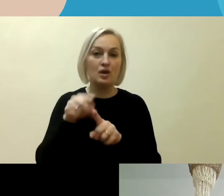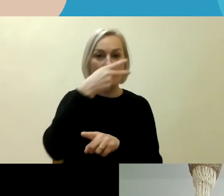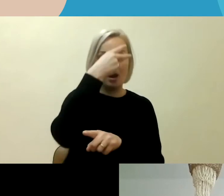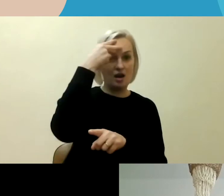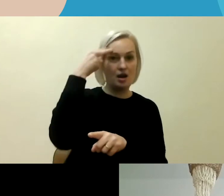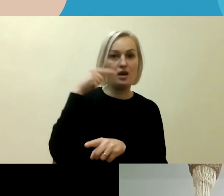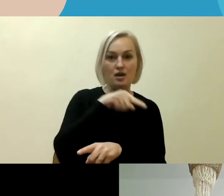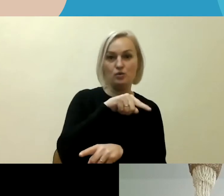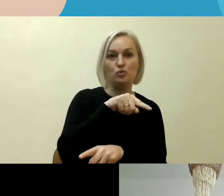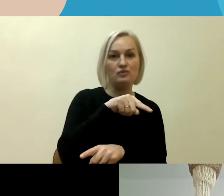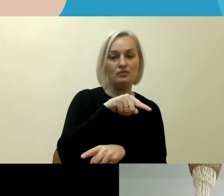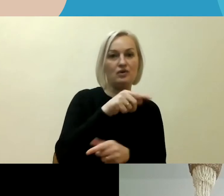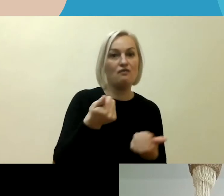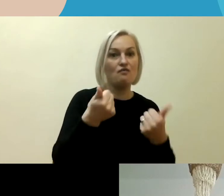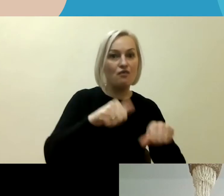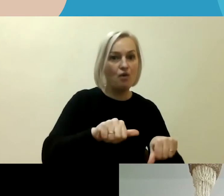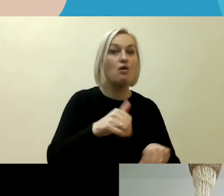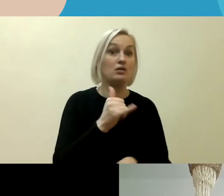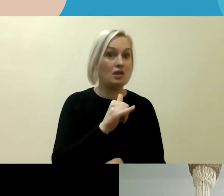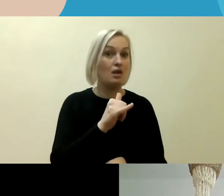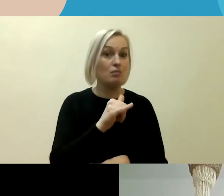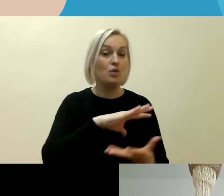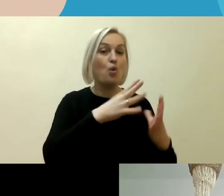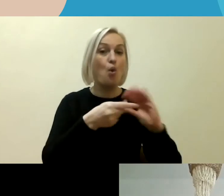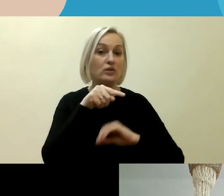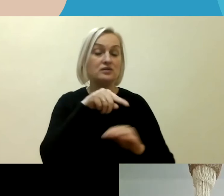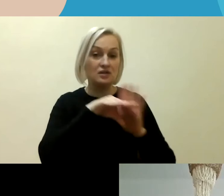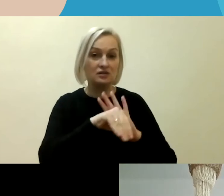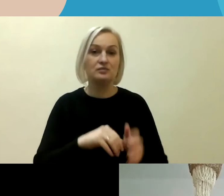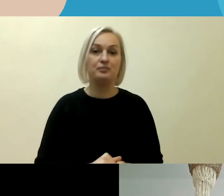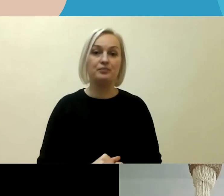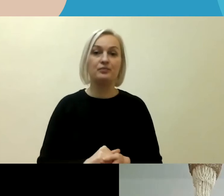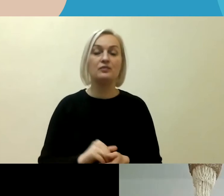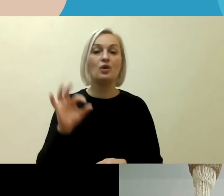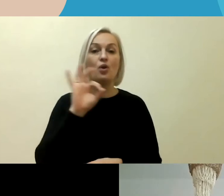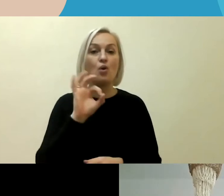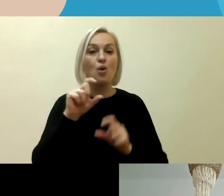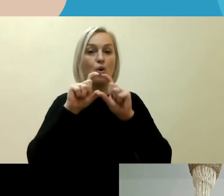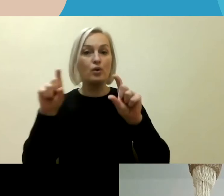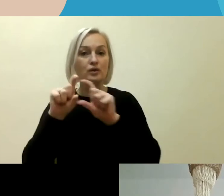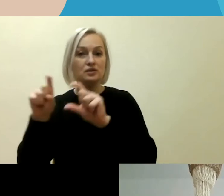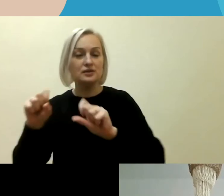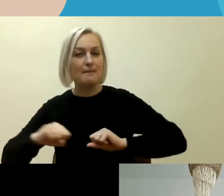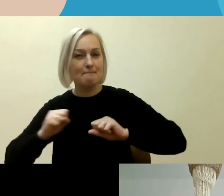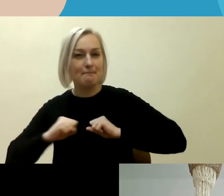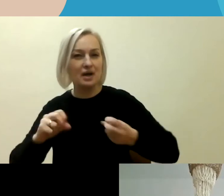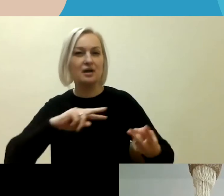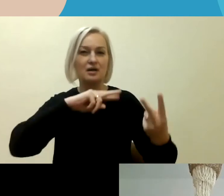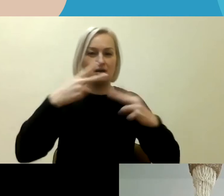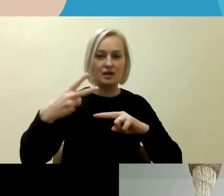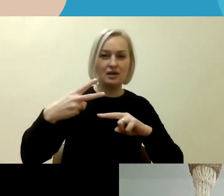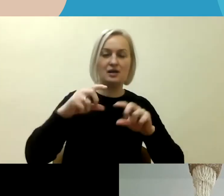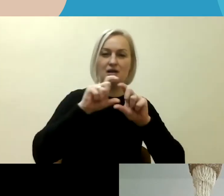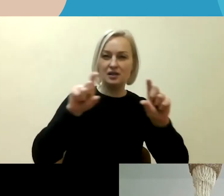gama neblogai šitame kontekste, o būtent dėl instituciinio pastangų keisti instituciinę atsaką į